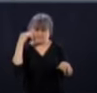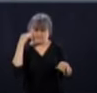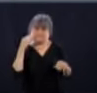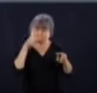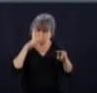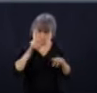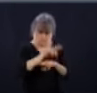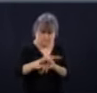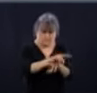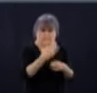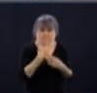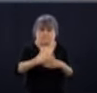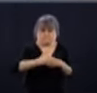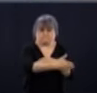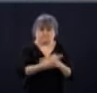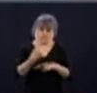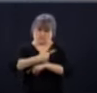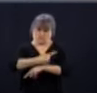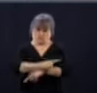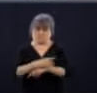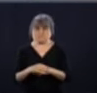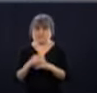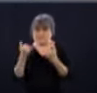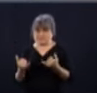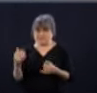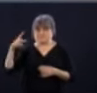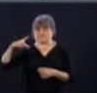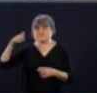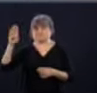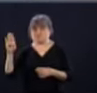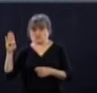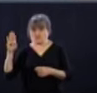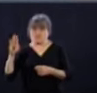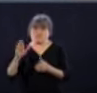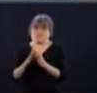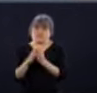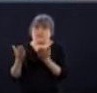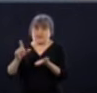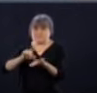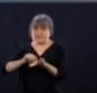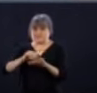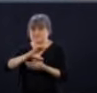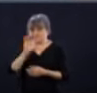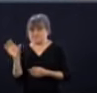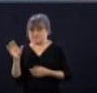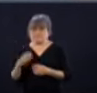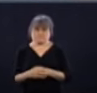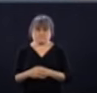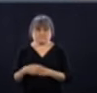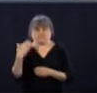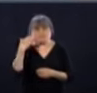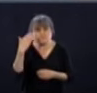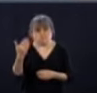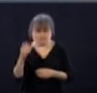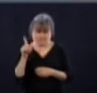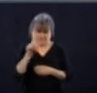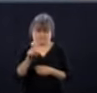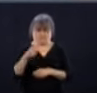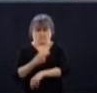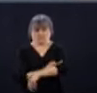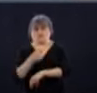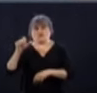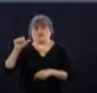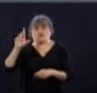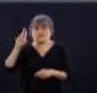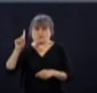Maintenant, on tourne de Patrice Bergeron, La Presse canadienne. Bonjour à vous. Ma question s'adresse au Dr Arruda. À combien vous évaluez le risque